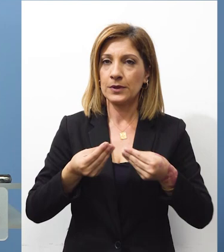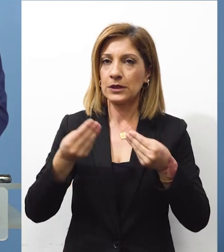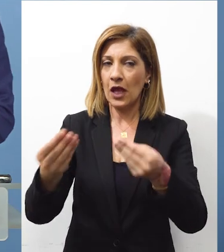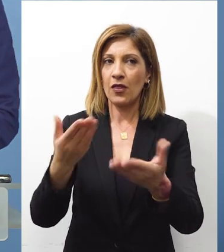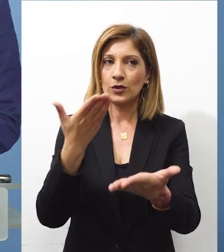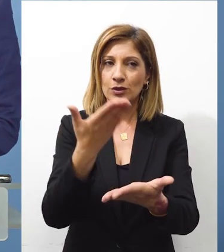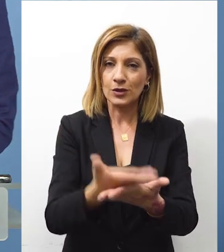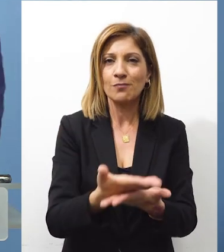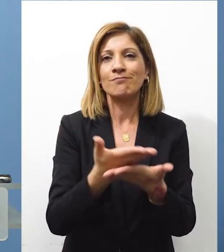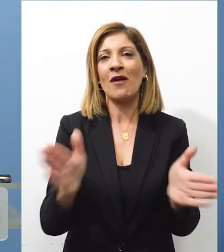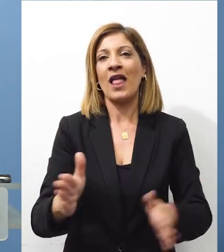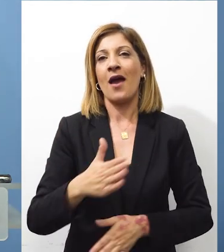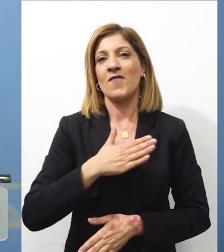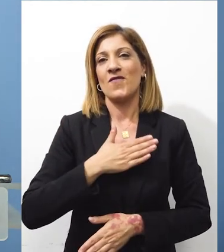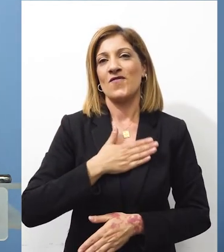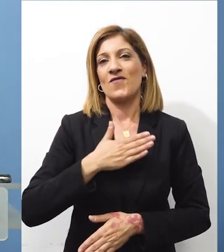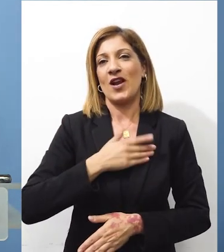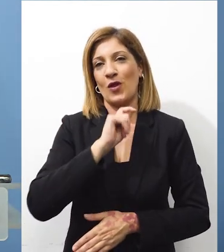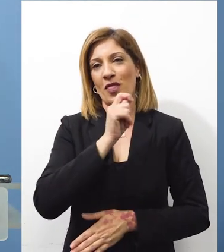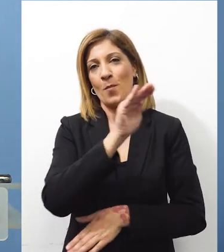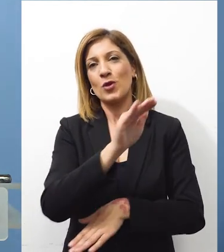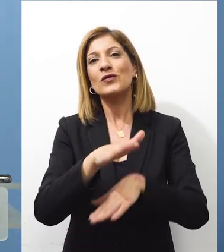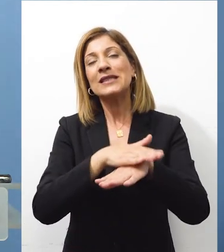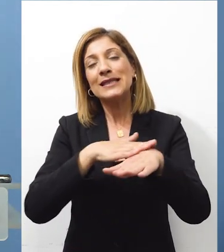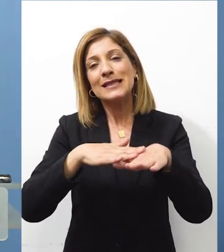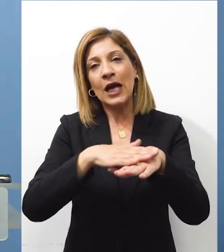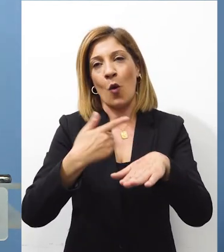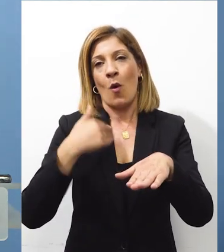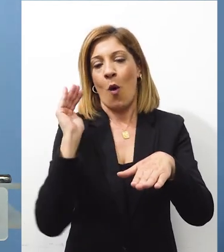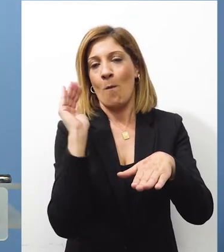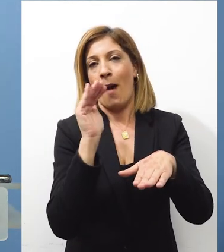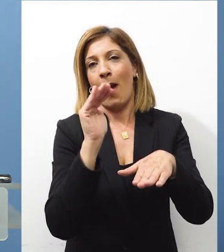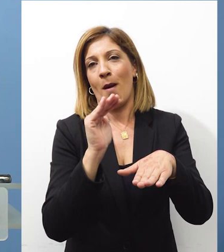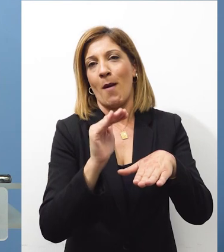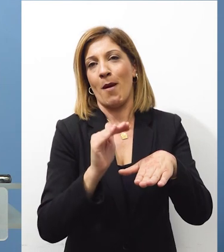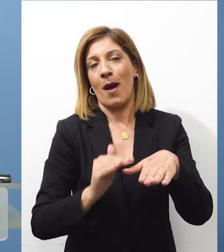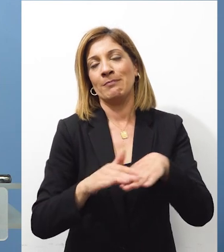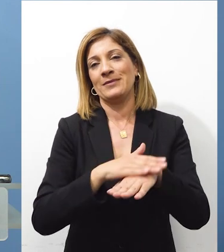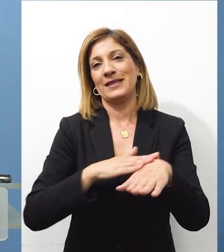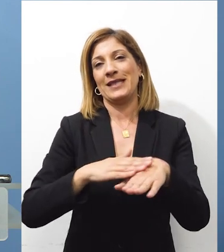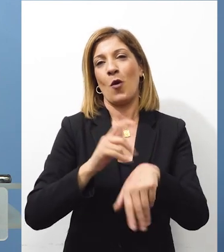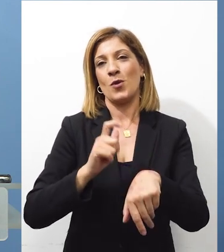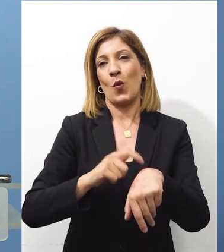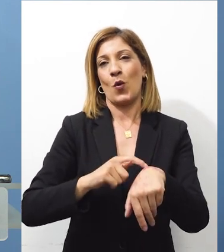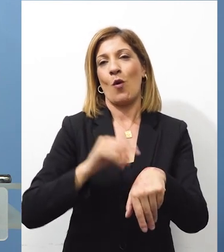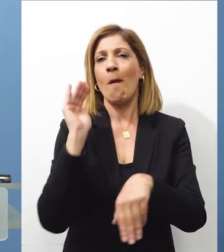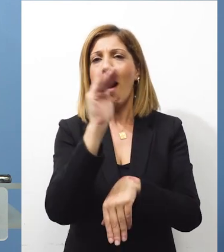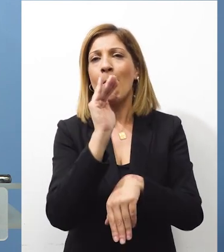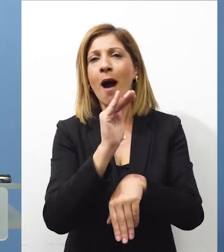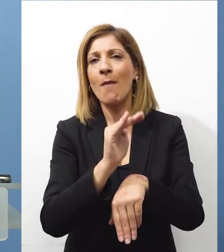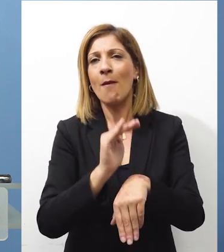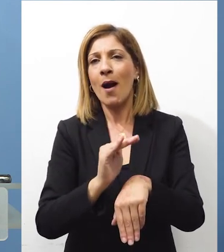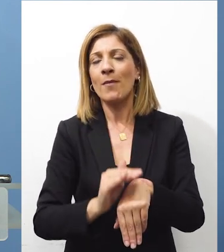Αυτά και σας ευχαριστώ πολύ Και ζητώ συγγνώμη για τον χρόνο που...